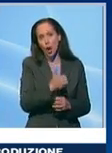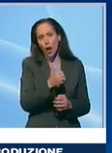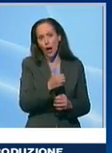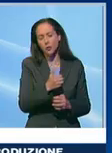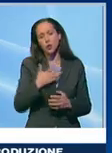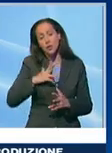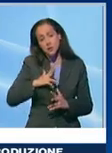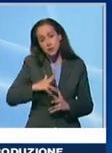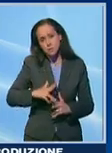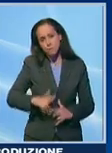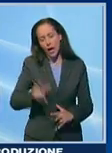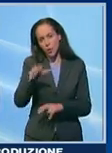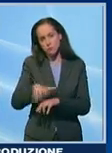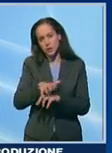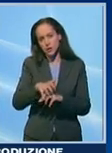a cuore la realtà degli allevatori.